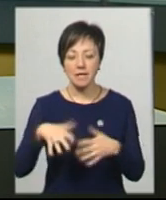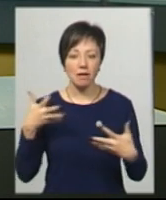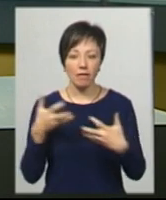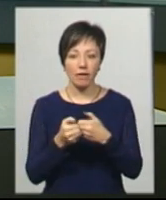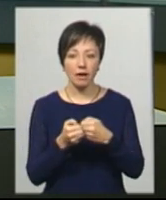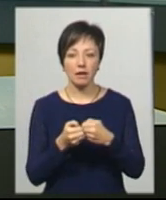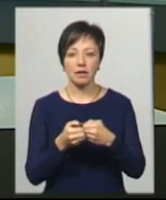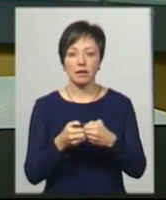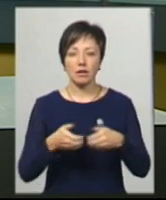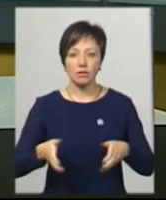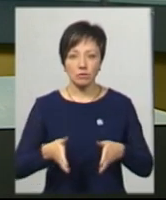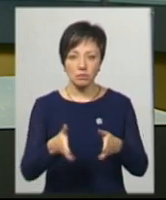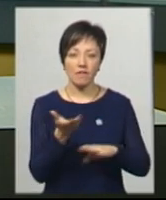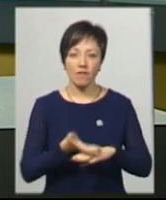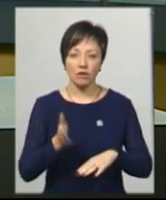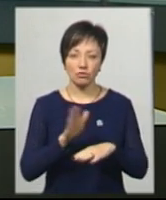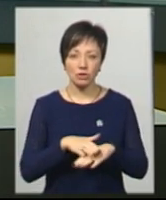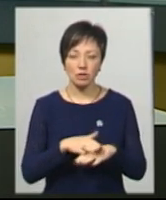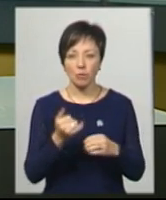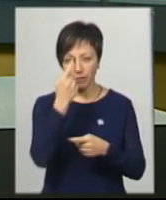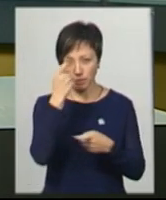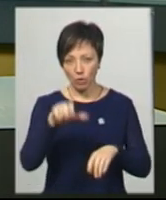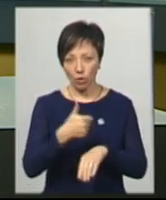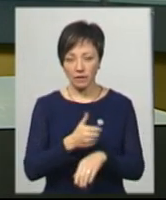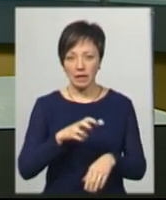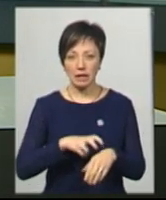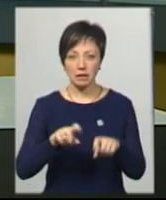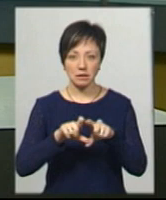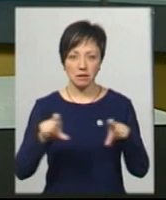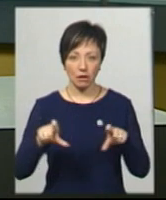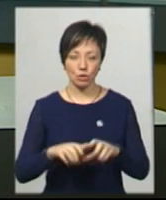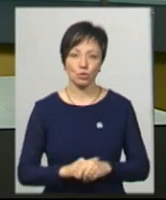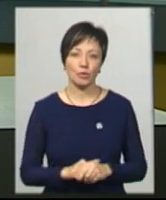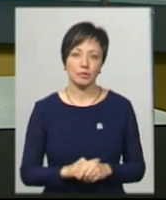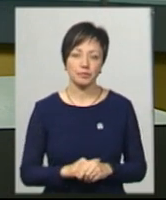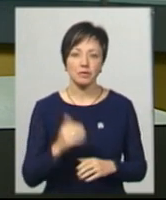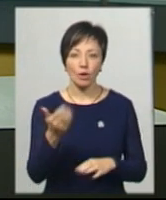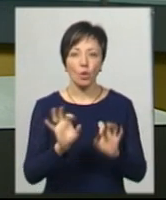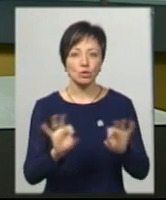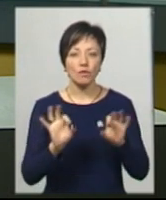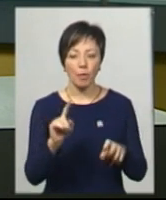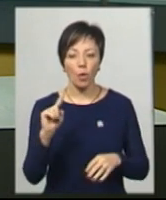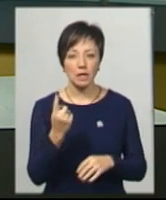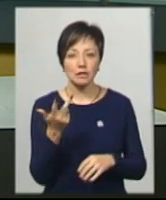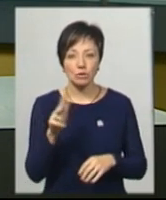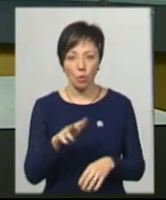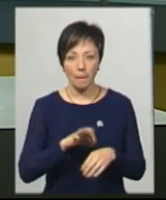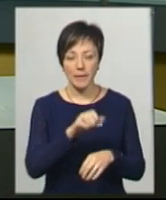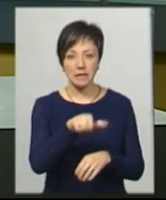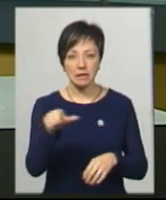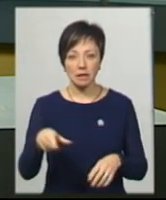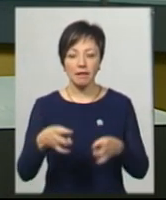-транспортної пригоди, стабільно важкий. Про це повідомив головний лікар медзакоду Олександр Чернецький. За його словами, одна з трьох пацієнток